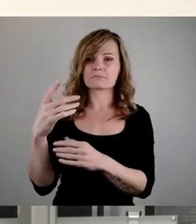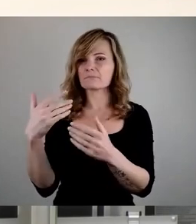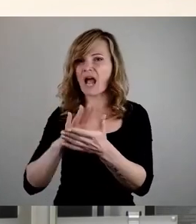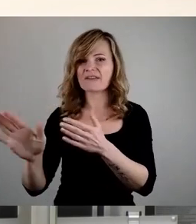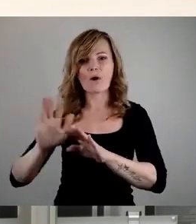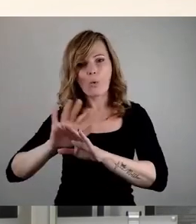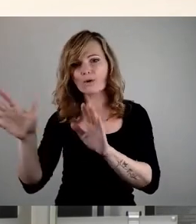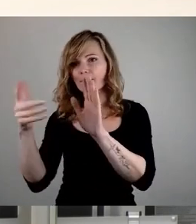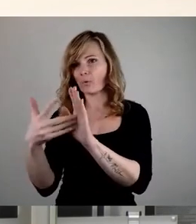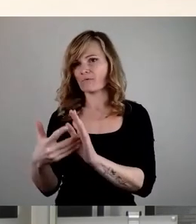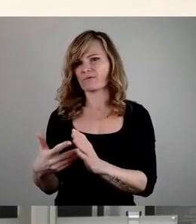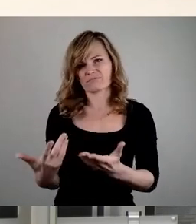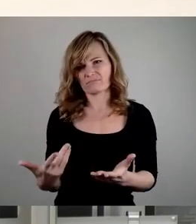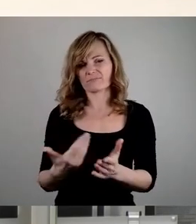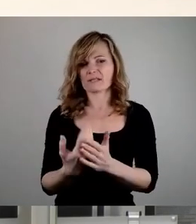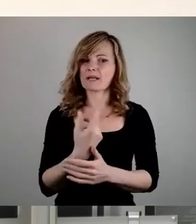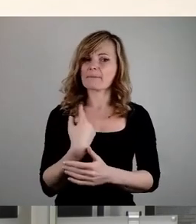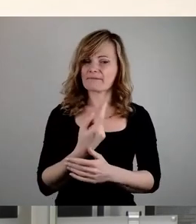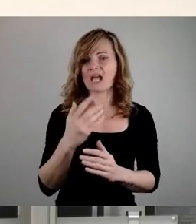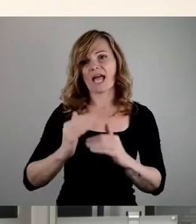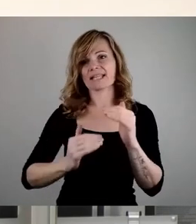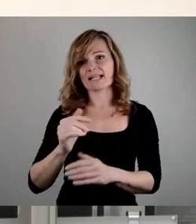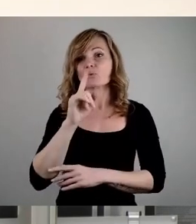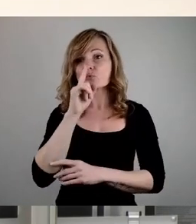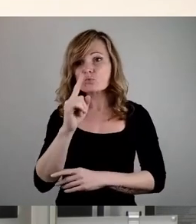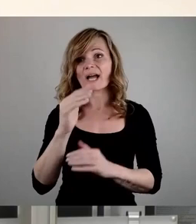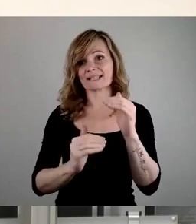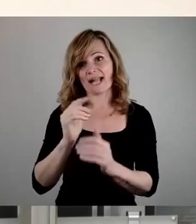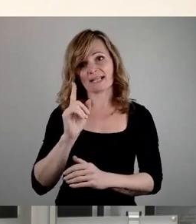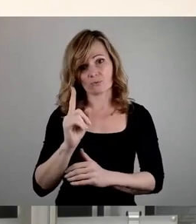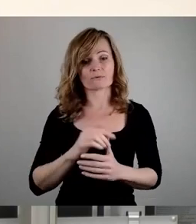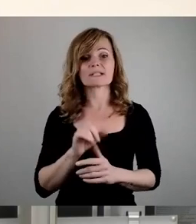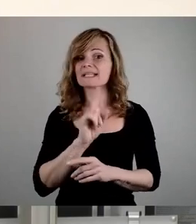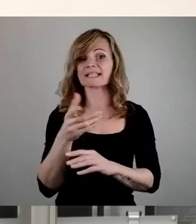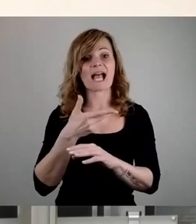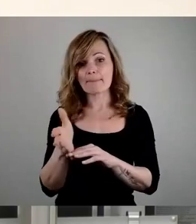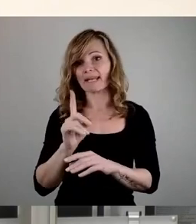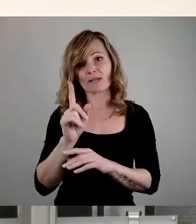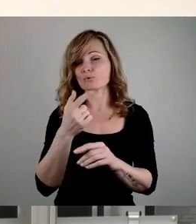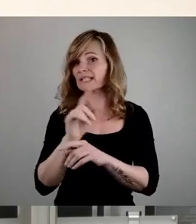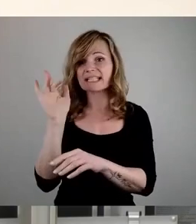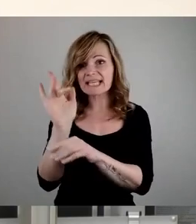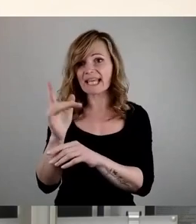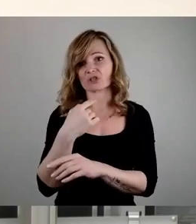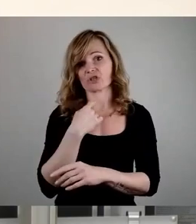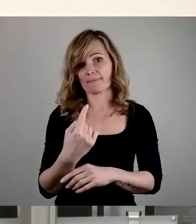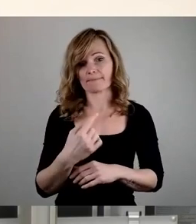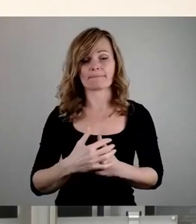von uns nur eine Enthaltung. Ich betone es nochmal, Enthaltung, nicht Gegenstimme. Dann,